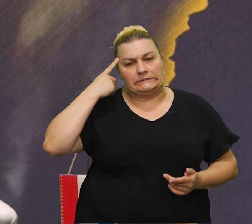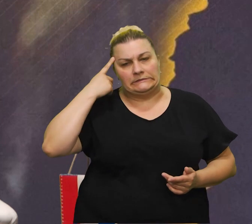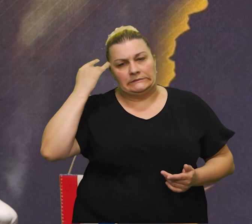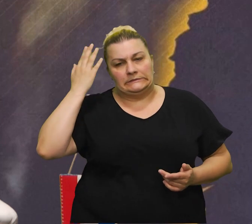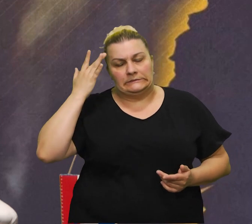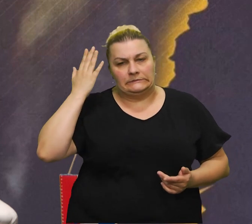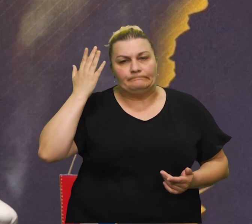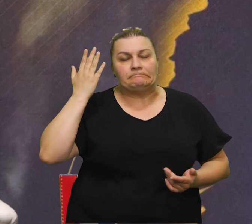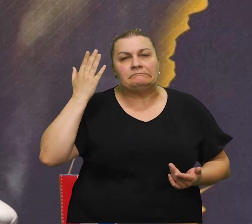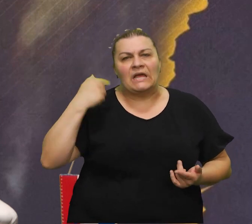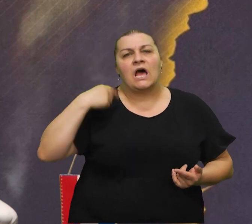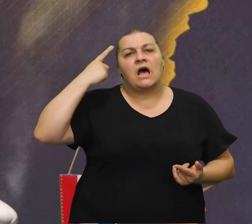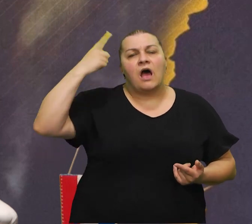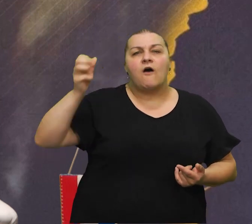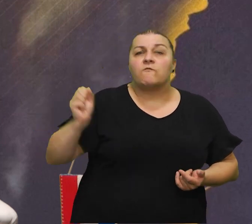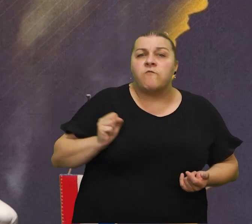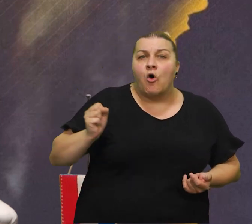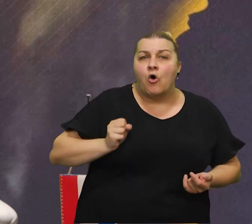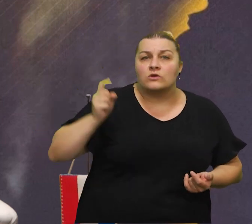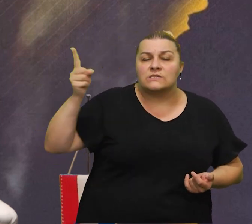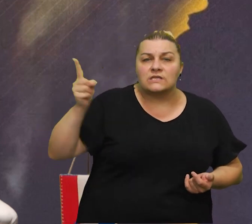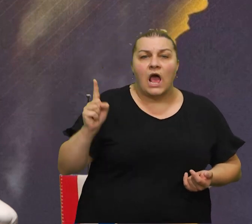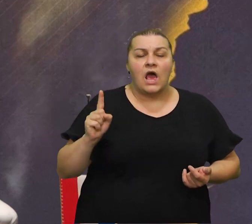glavu, samo zna da vojska nije